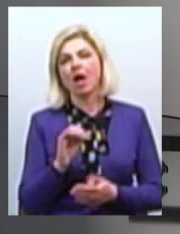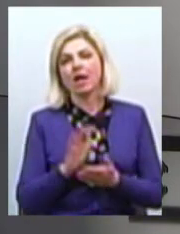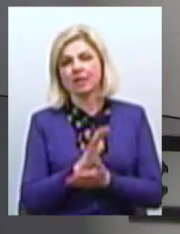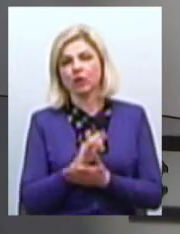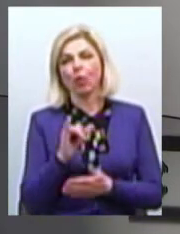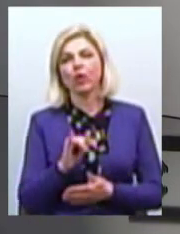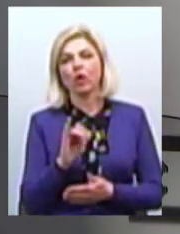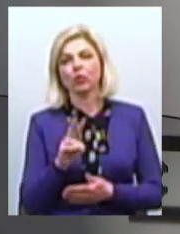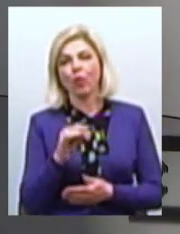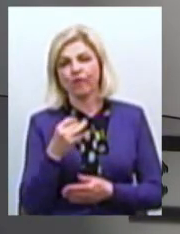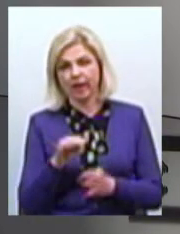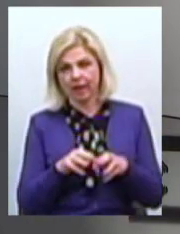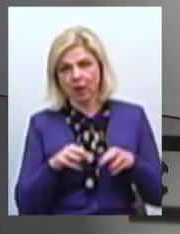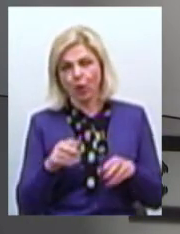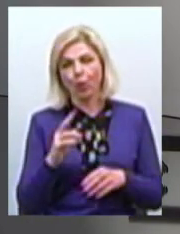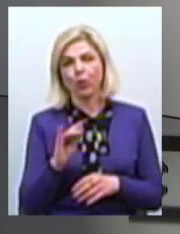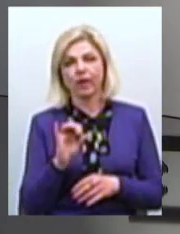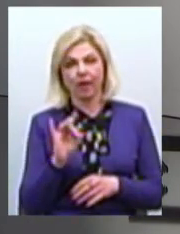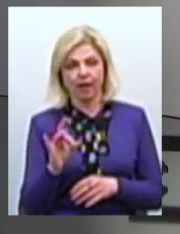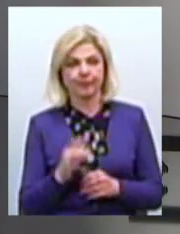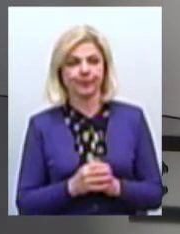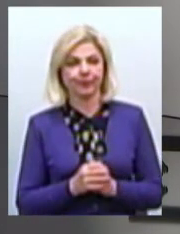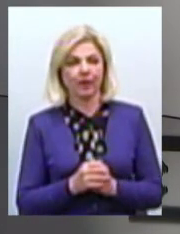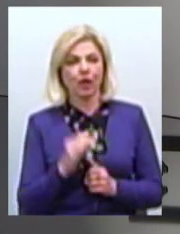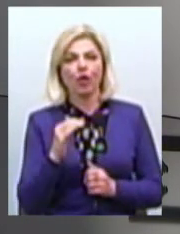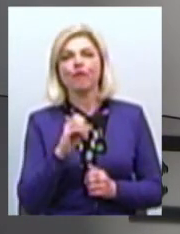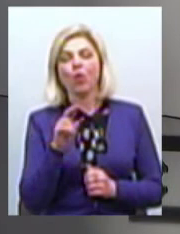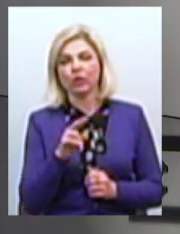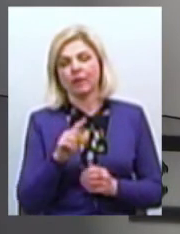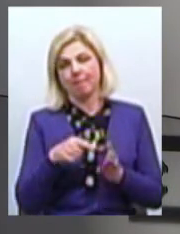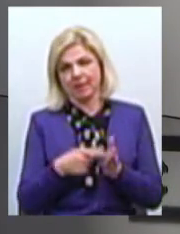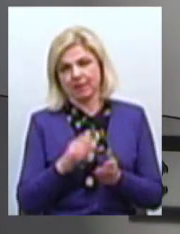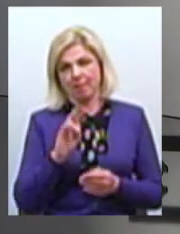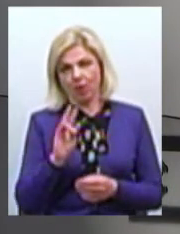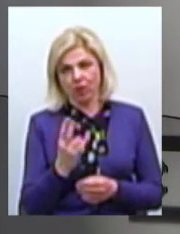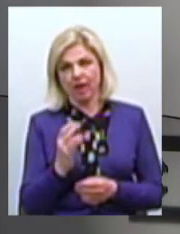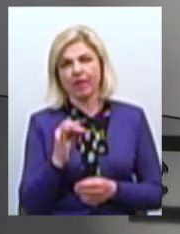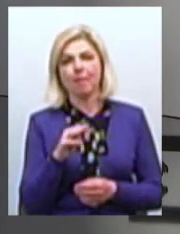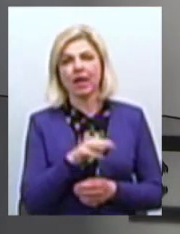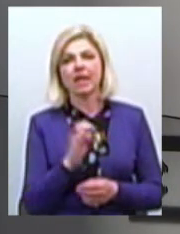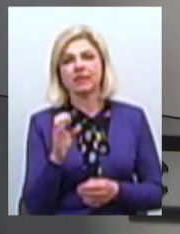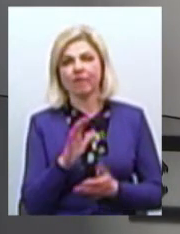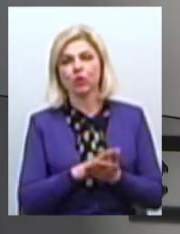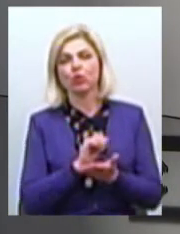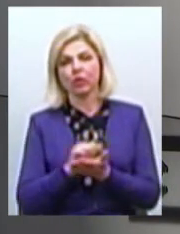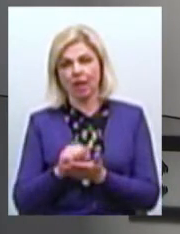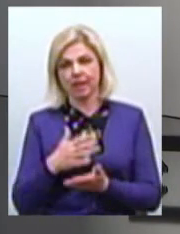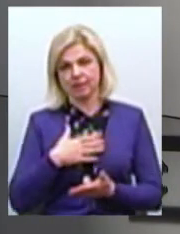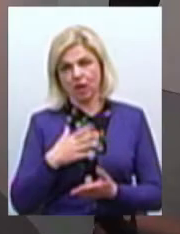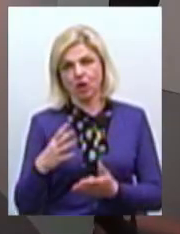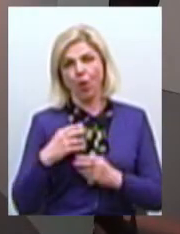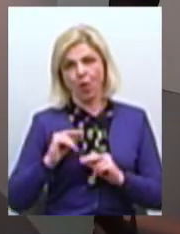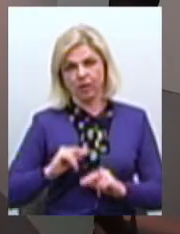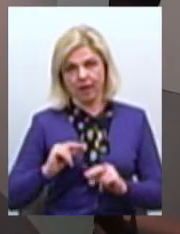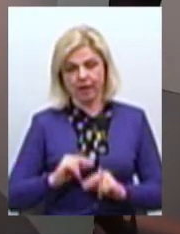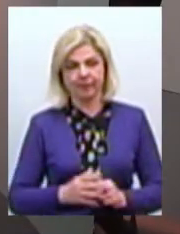Михайло Золотухін, директор громадської організації «Фонд розвитку міста Миколаєва» Вітаю, Михайло! Марія Савіцька, журналістська наша колега Вітаю!